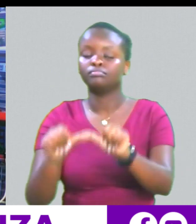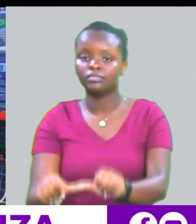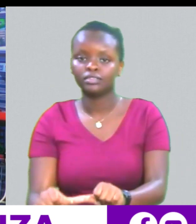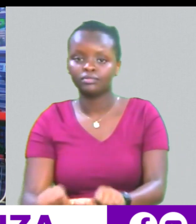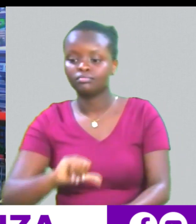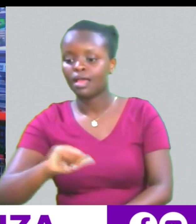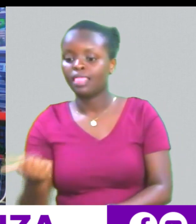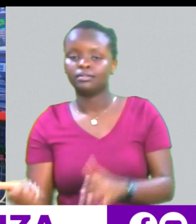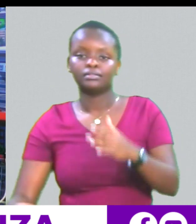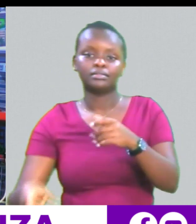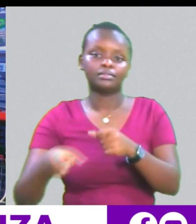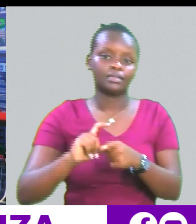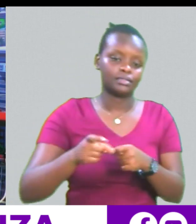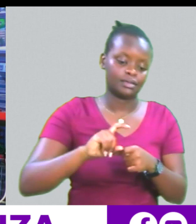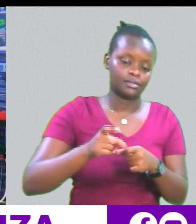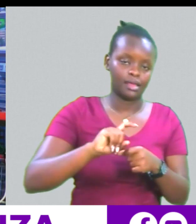wana